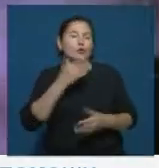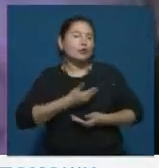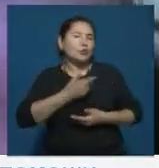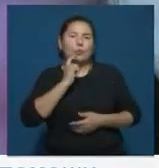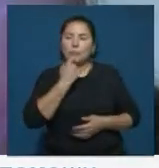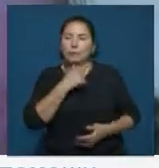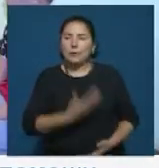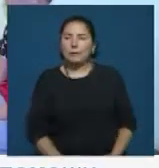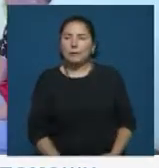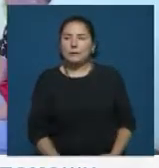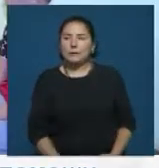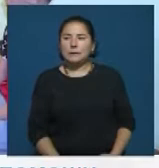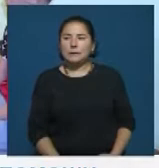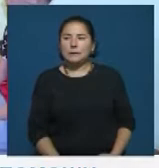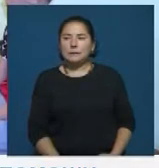трудно.